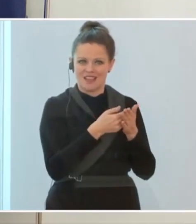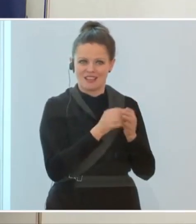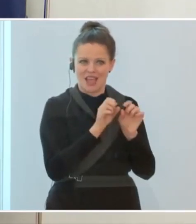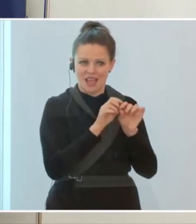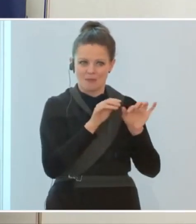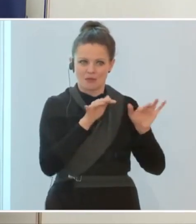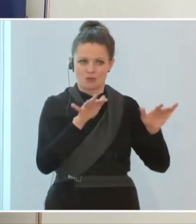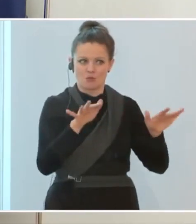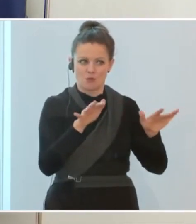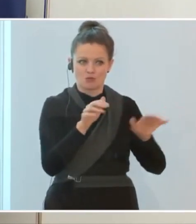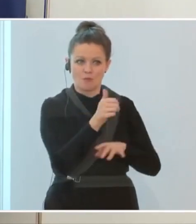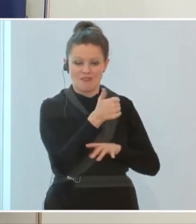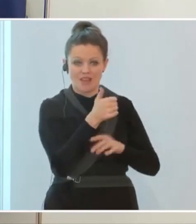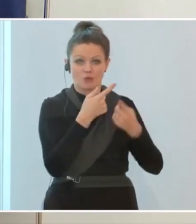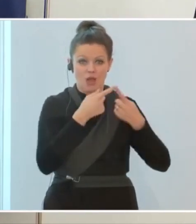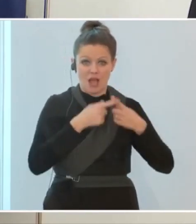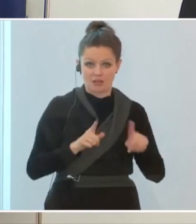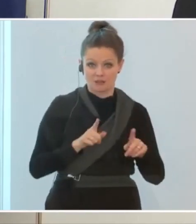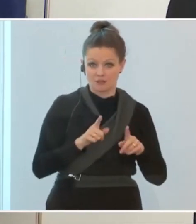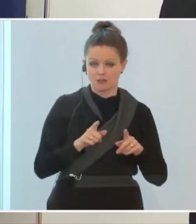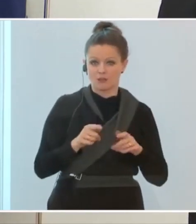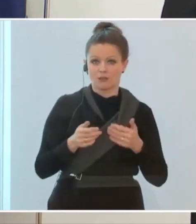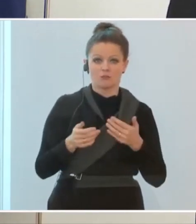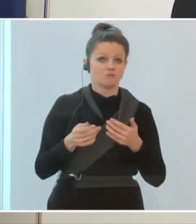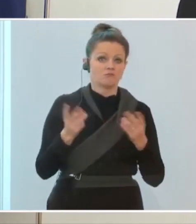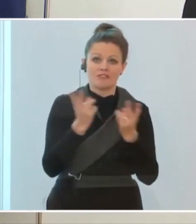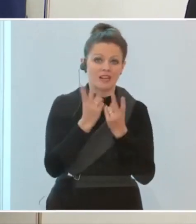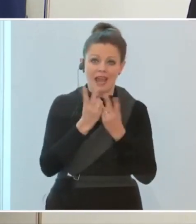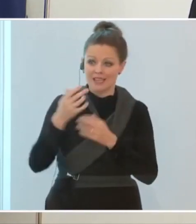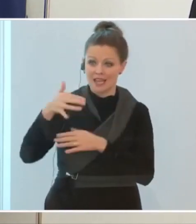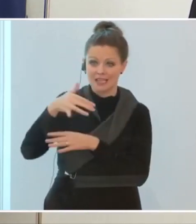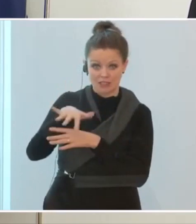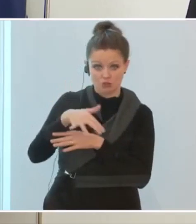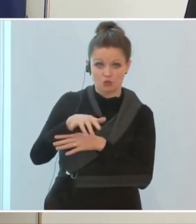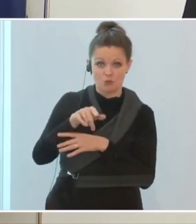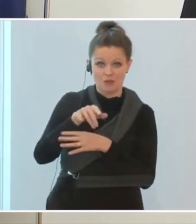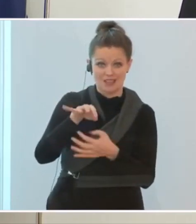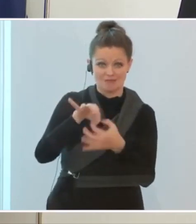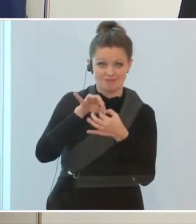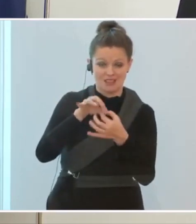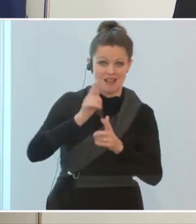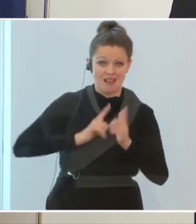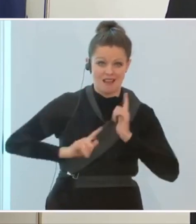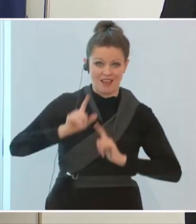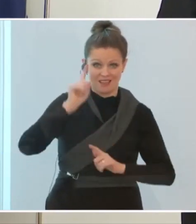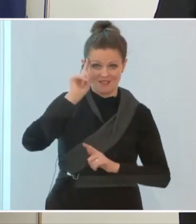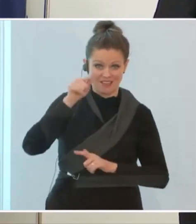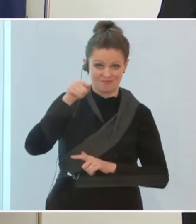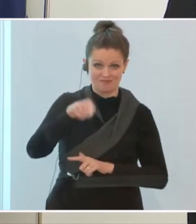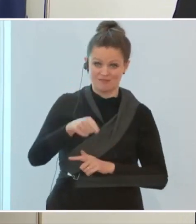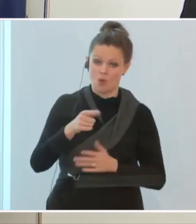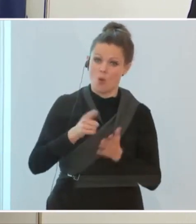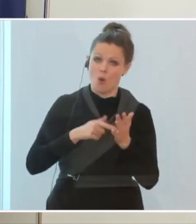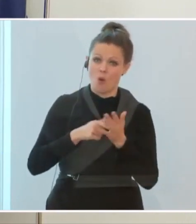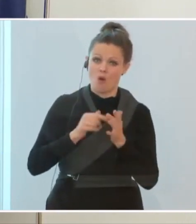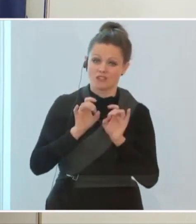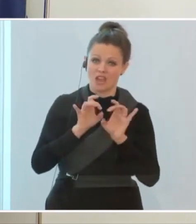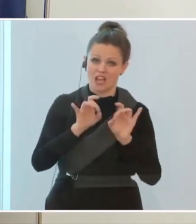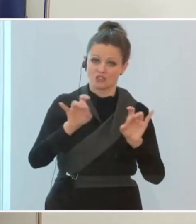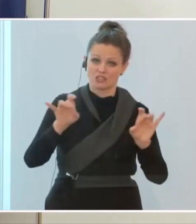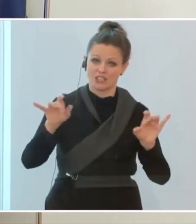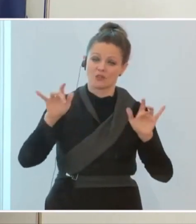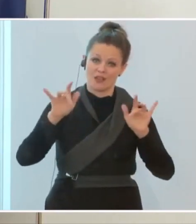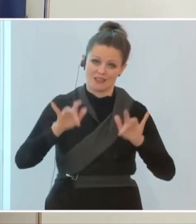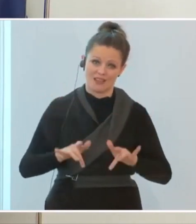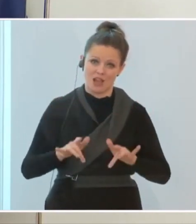anders zu bewerten, als die Gastronomie, wo wir wissen, dass es leider Gottes da immer wieder auch zu Ansteckungen kommen